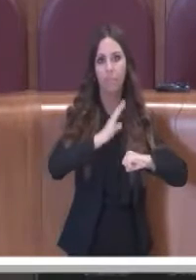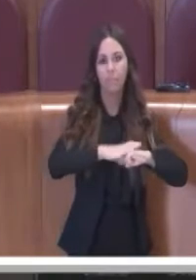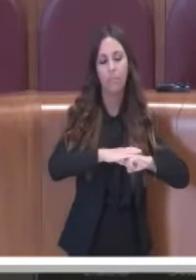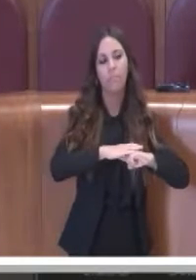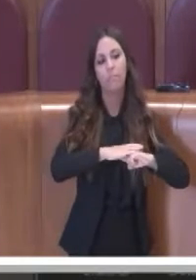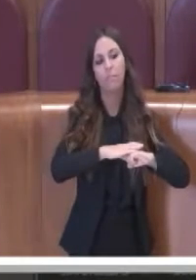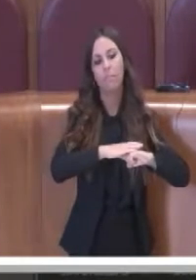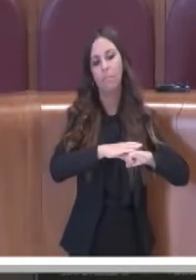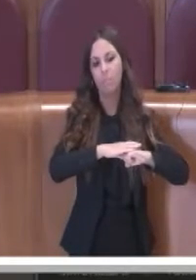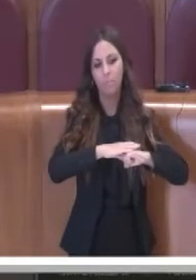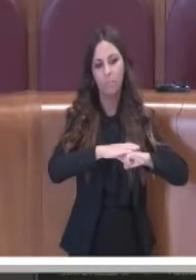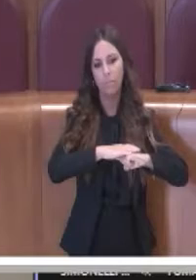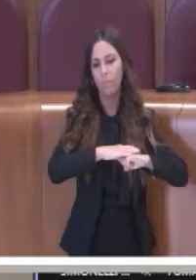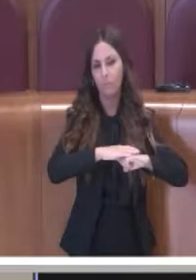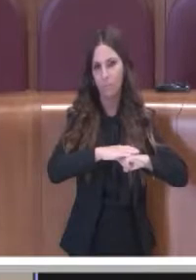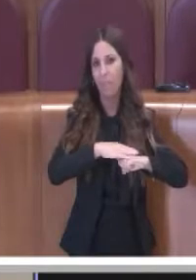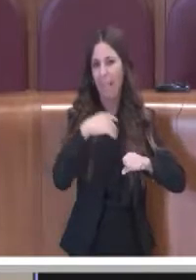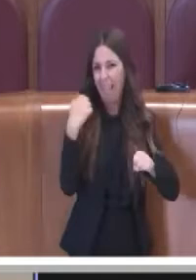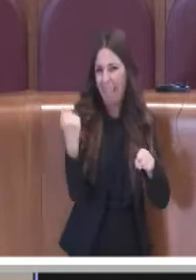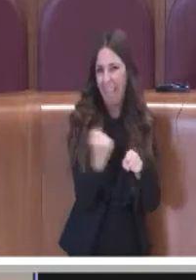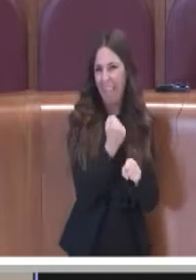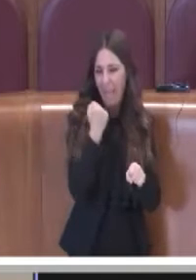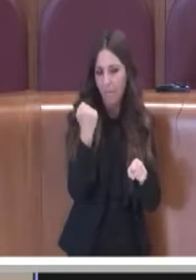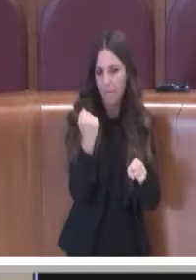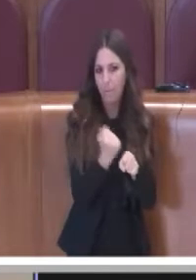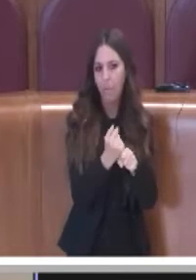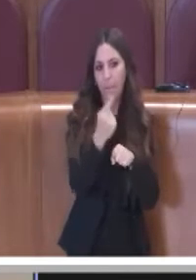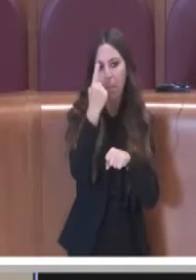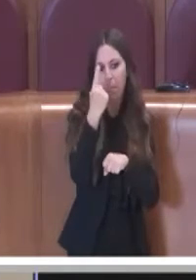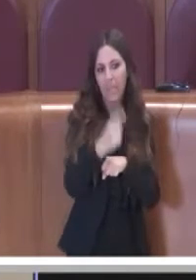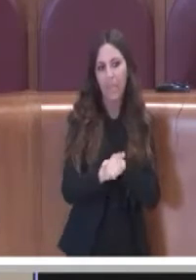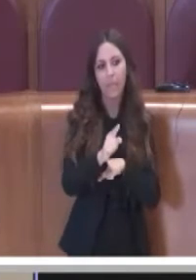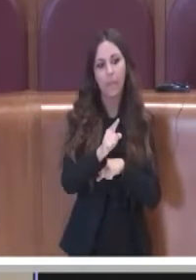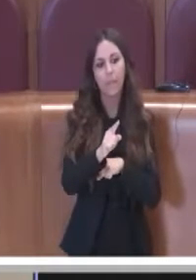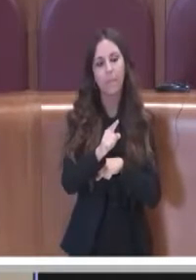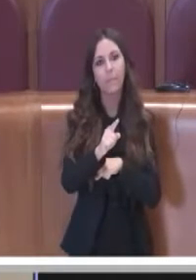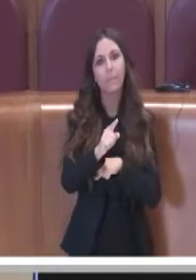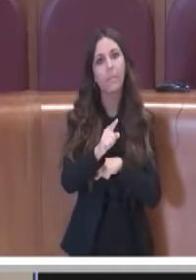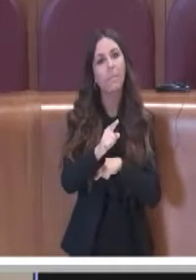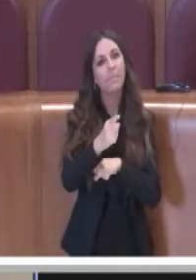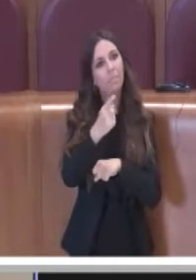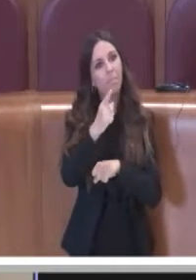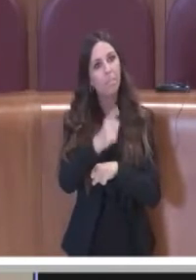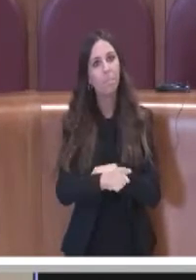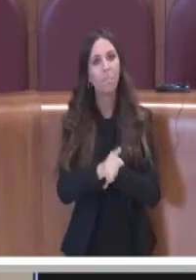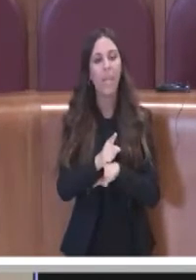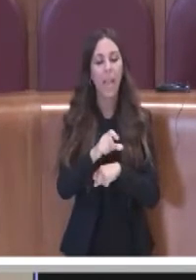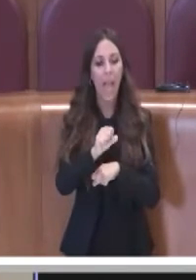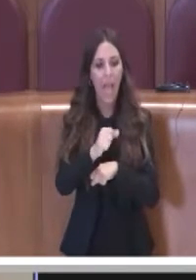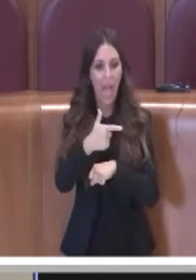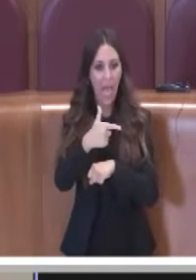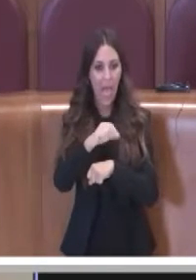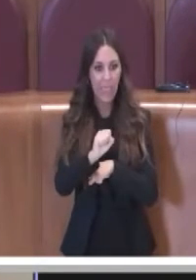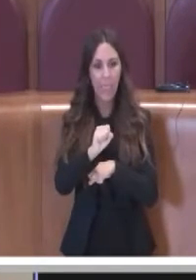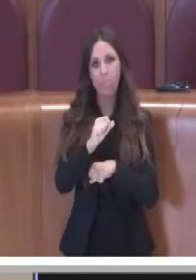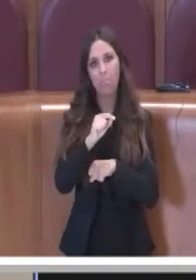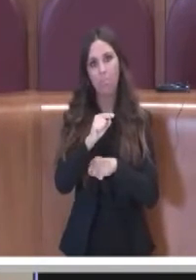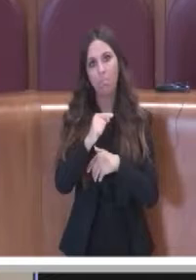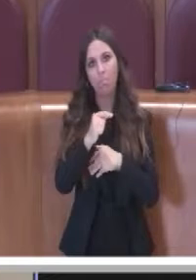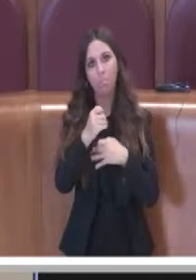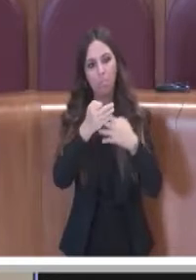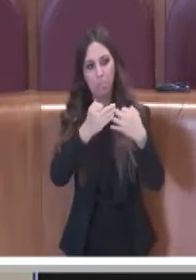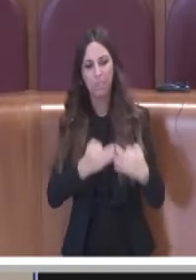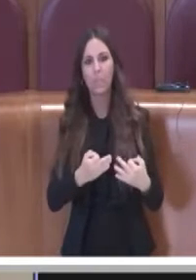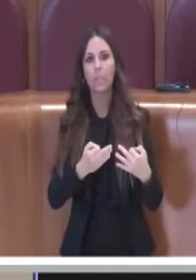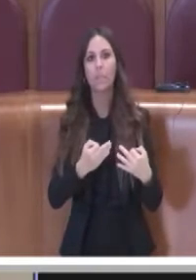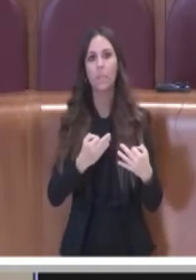ha più di tutto elaborato per rimettere in sesto ATAC. Visto